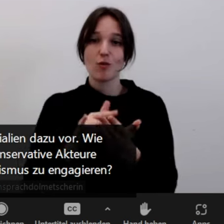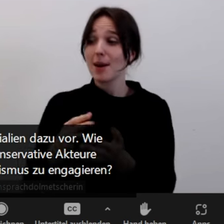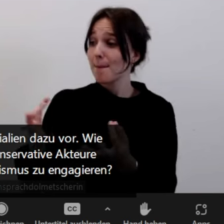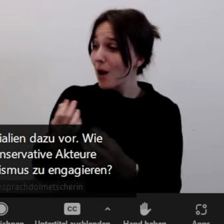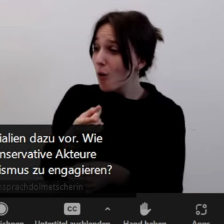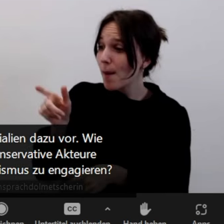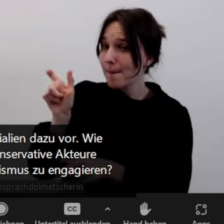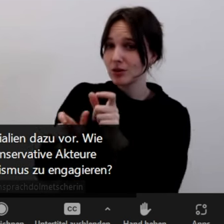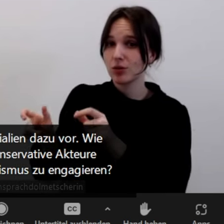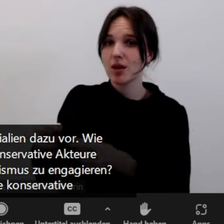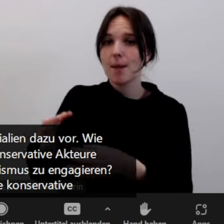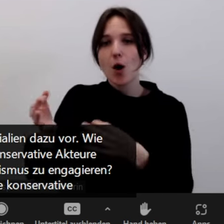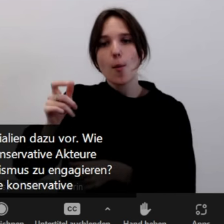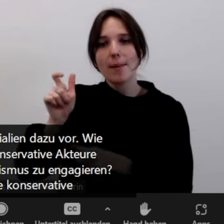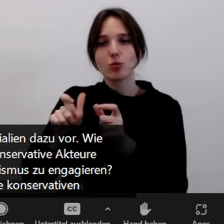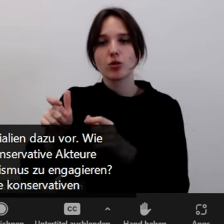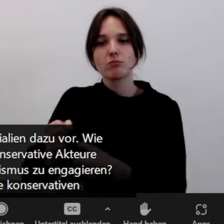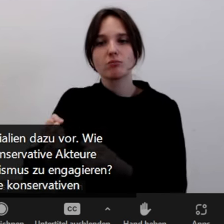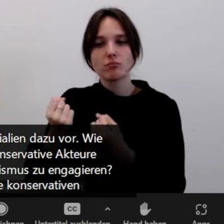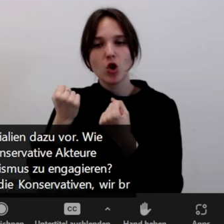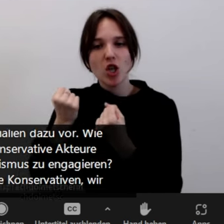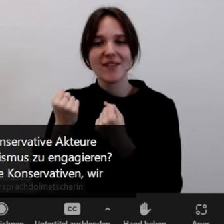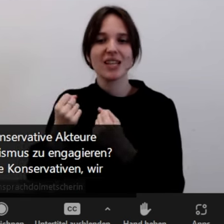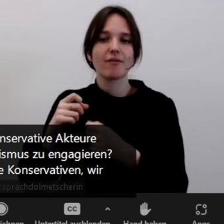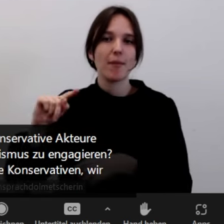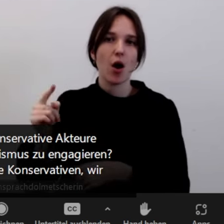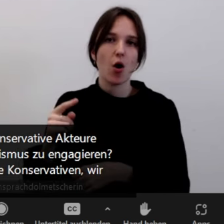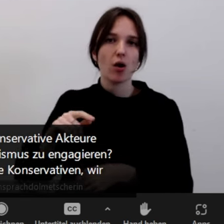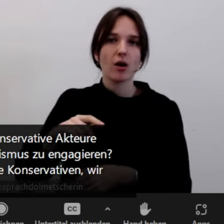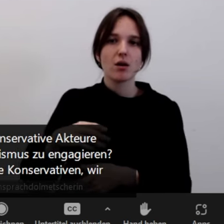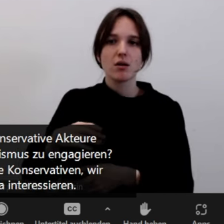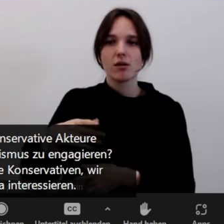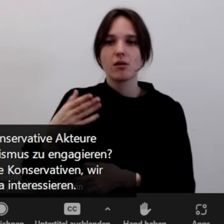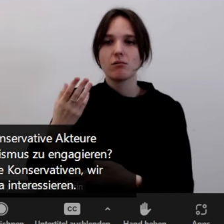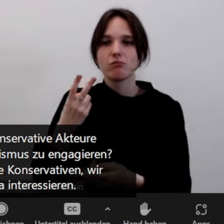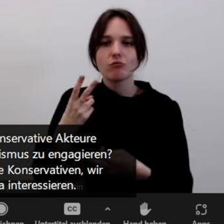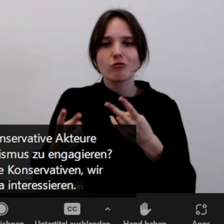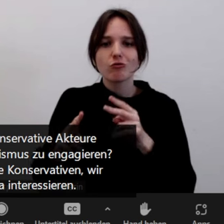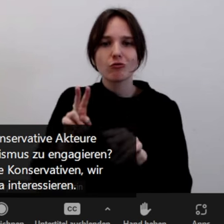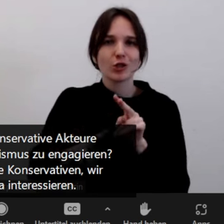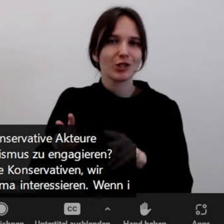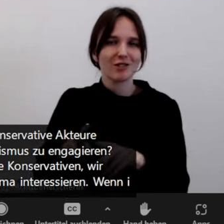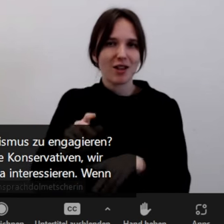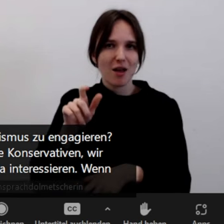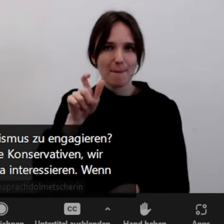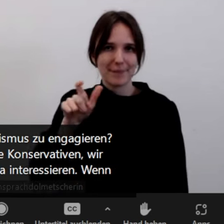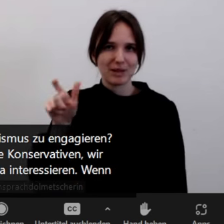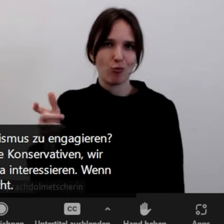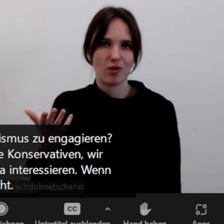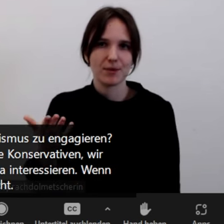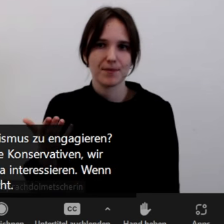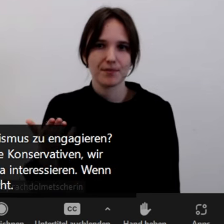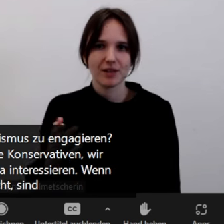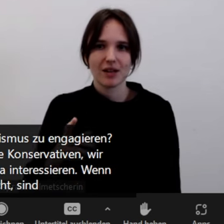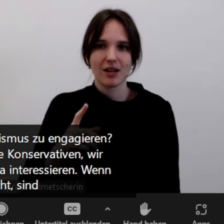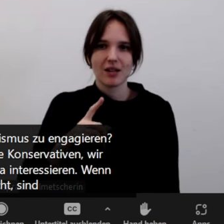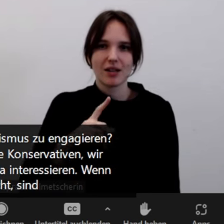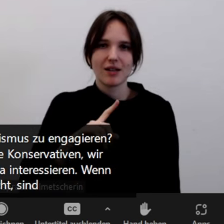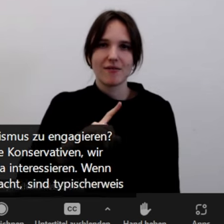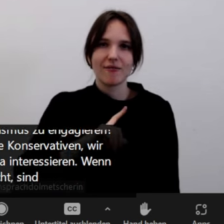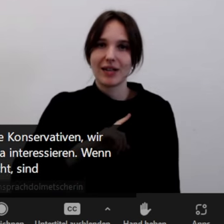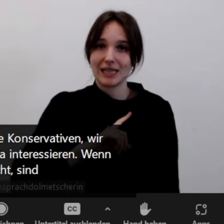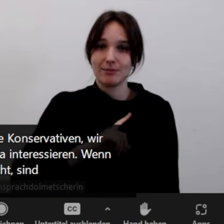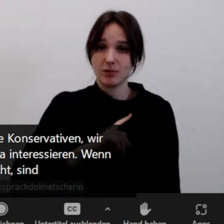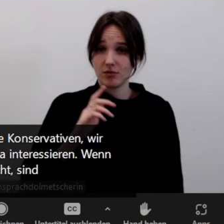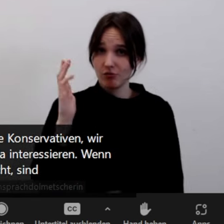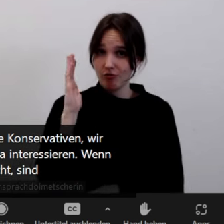Leute, wir brauchen die Konservativen, wir brauchen aber auch Typen, die sich für das Thema interessieren. Wenn ich irgendwo eine Veranstaltung zu Antifeminismus mache, sind typischerweise